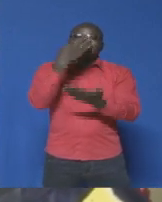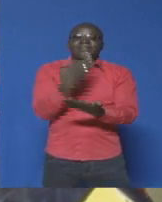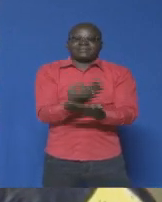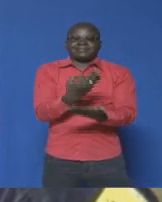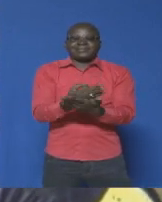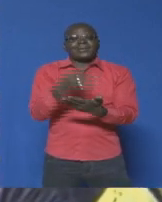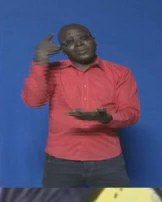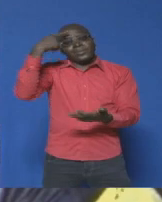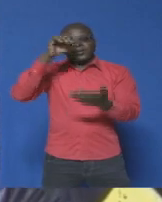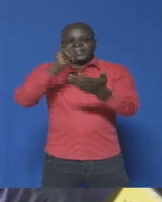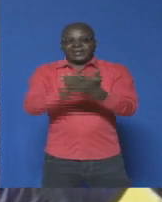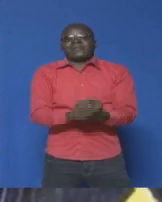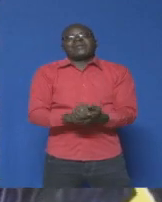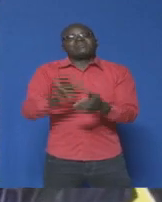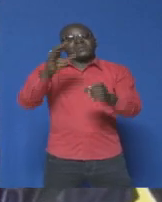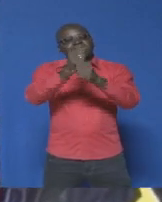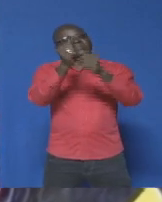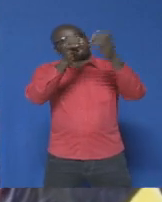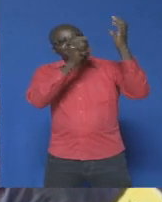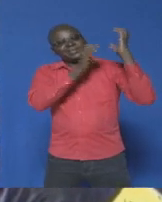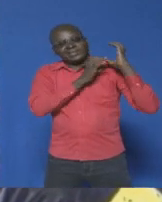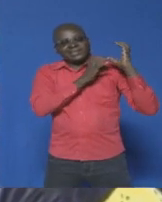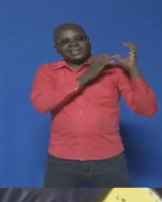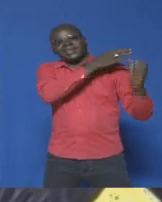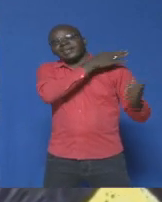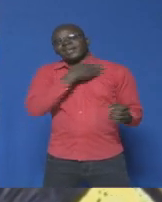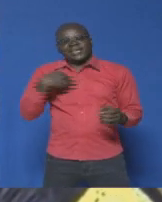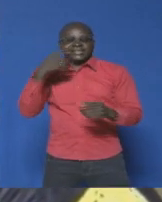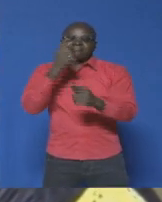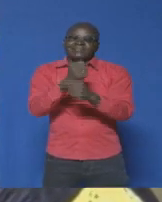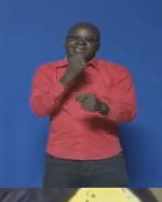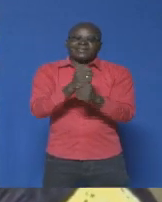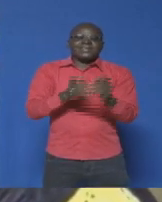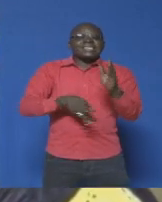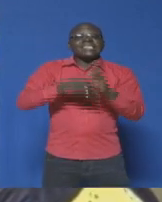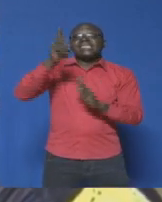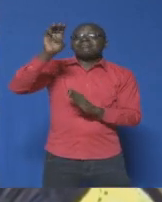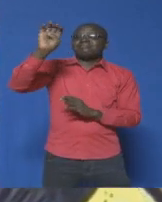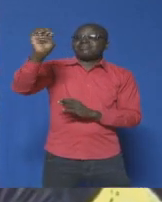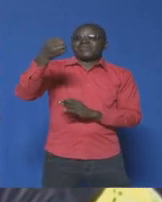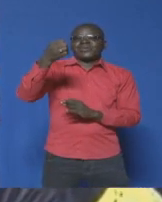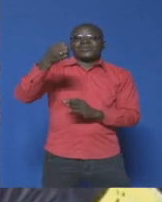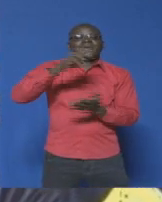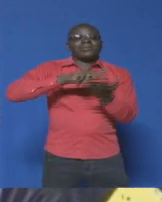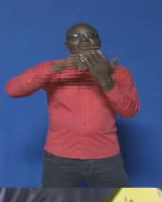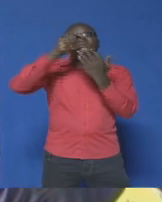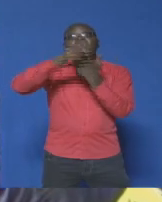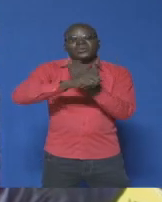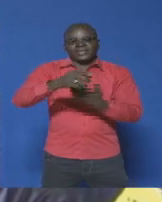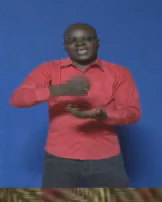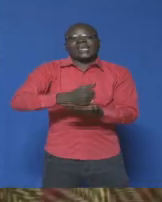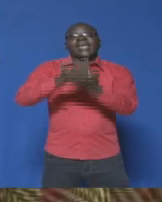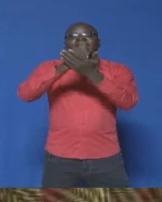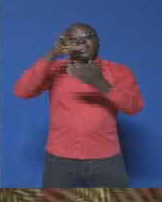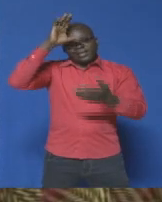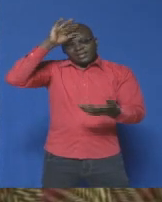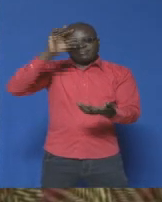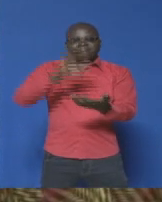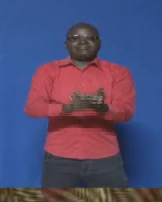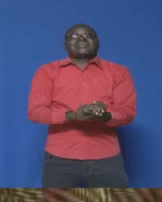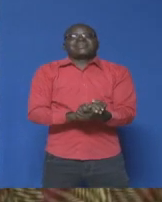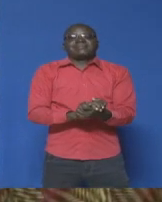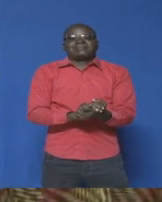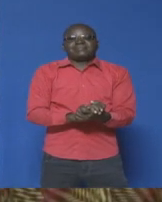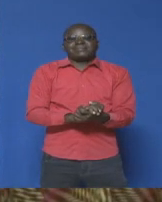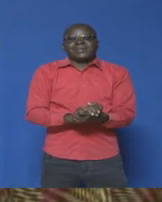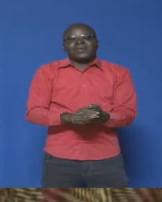de la Fédération puissent se prendre en charge et travailler, développer leurs projets et aider leurs maris. On demande